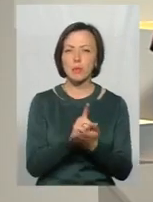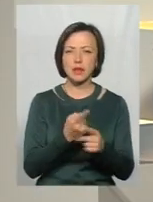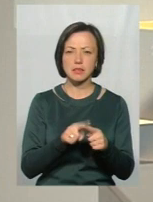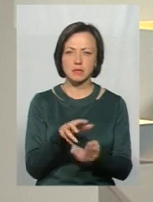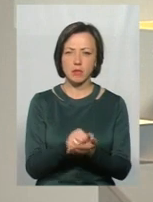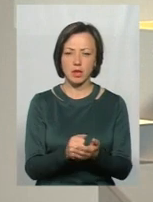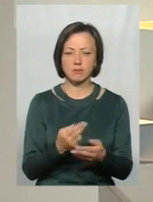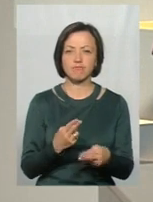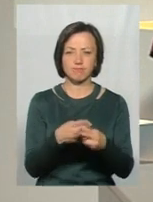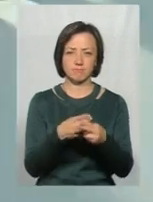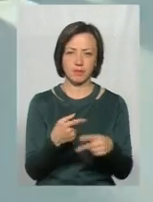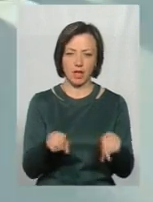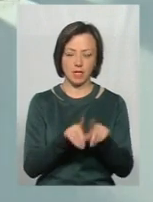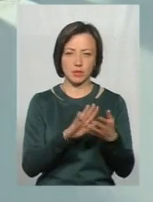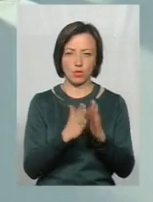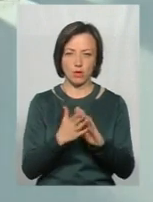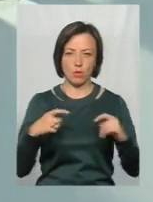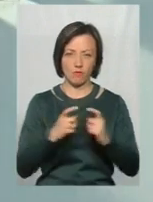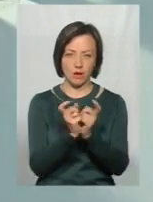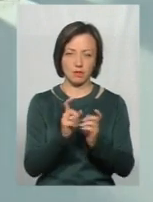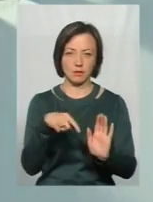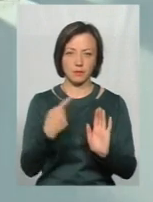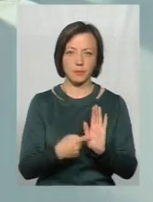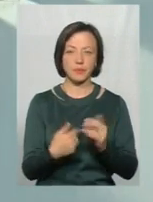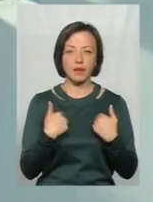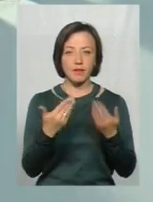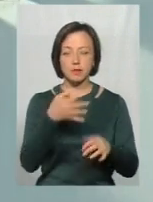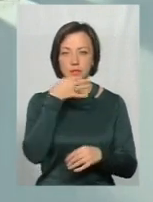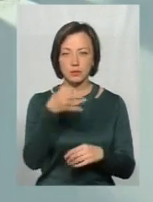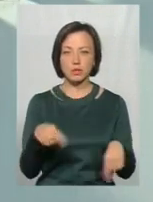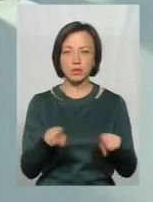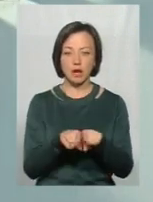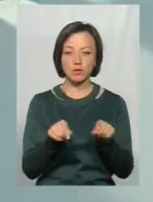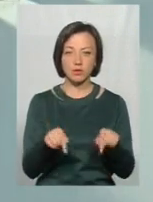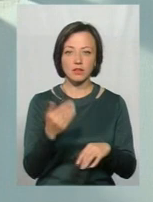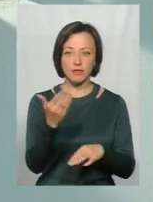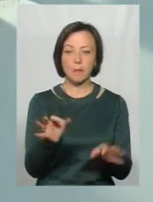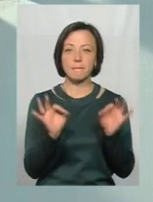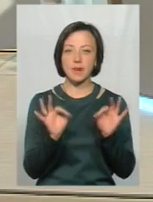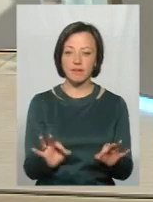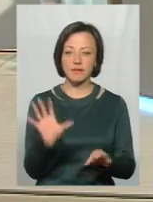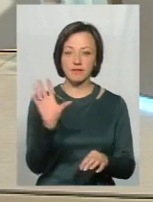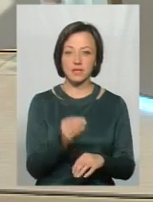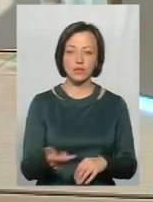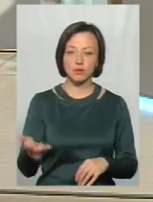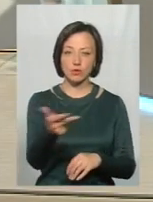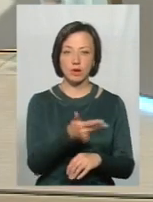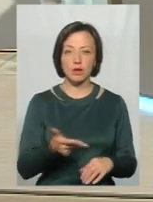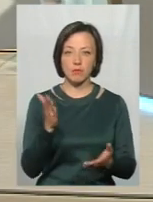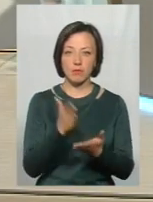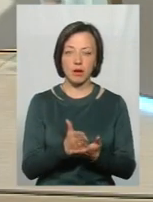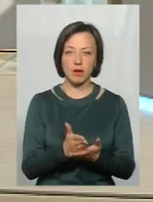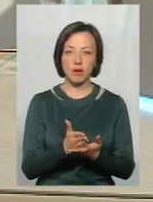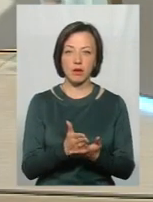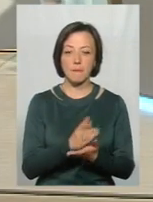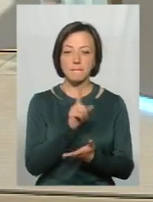займатися, от попередженням таких ситуацій конфліктних? Я вам скажу так, що ось тут ви теж праві, що всі сторони мають відповідно